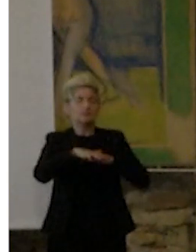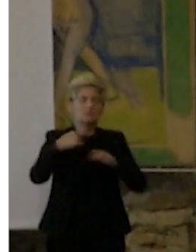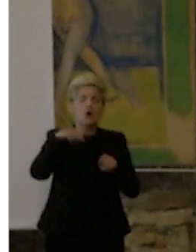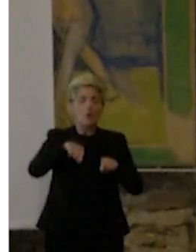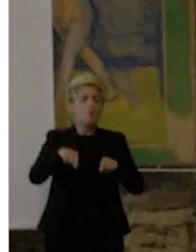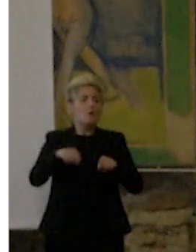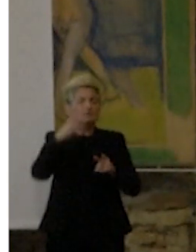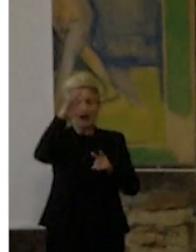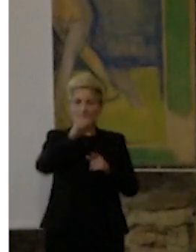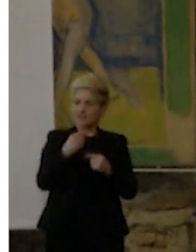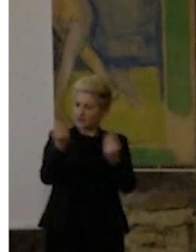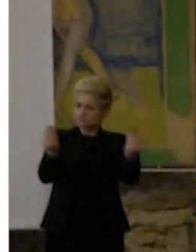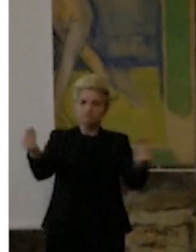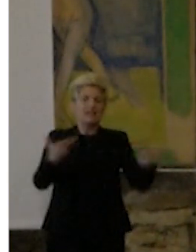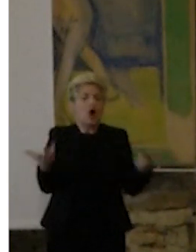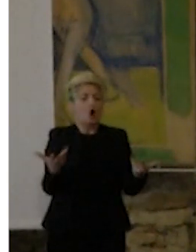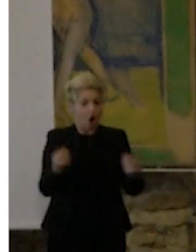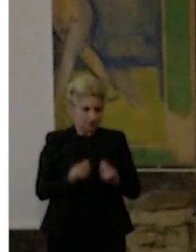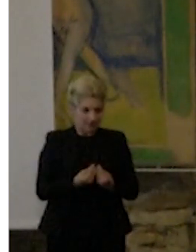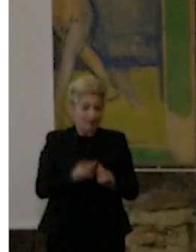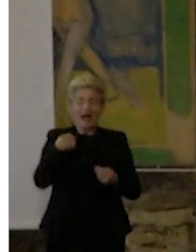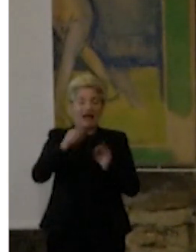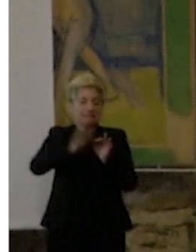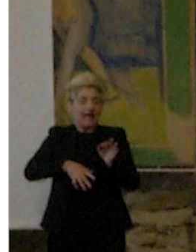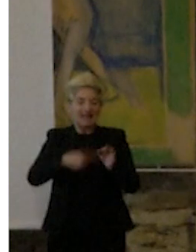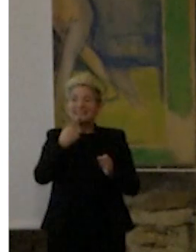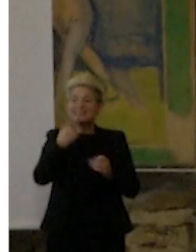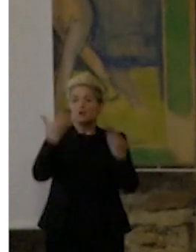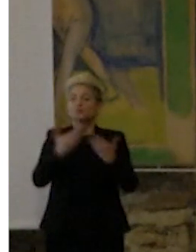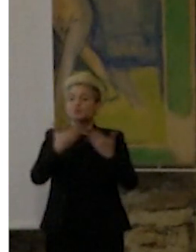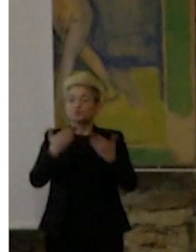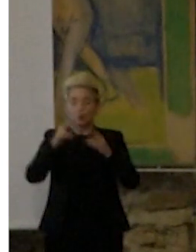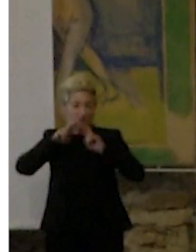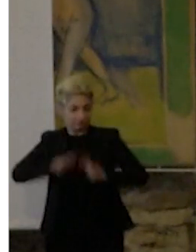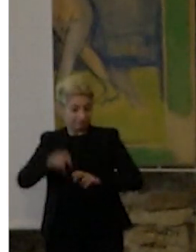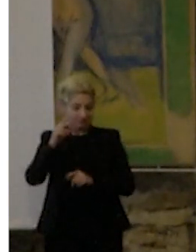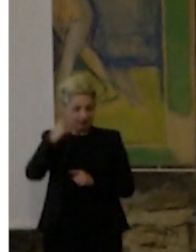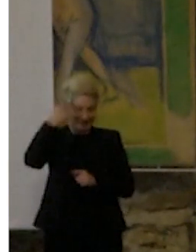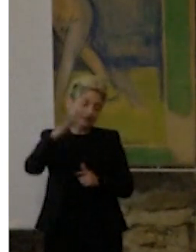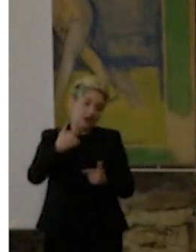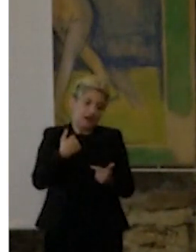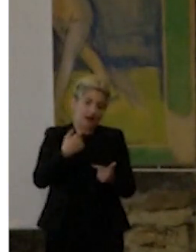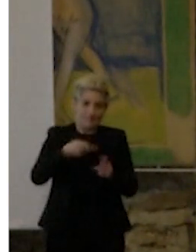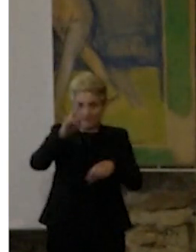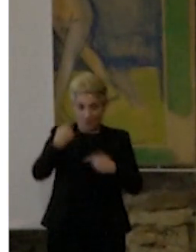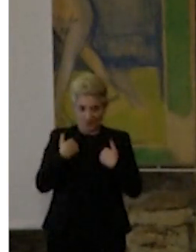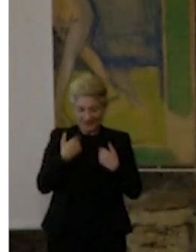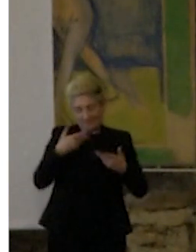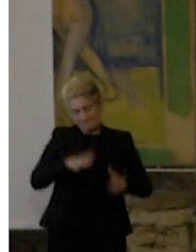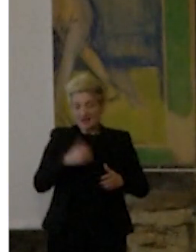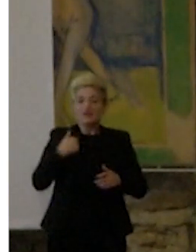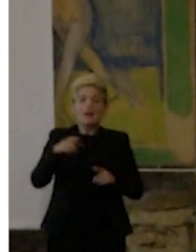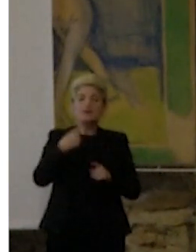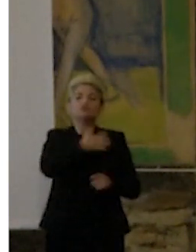capire cosa ha davanti. Ma tutto questo avviene in un tempo brevissimo. Chi studia queste cose lo sa molto meglio di me. Gli ortotici si occupano di questo, ne ero